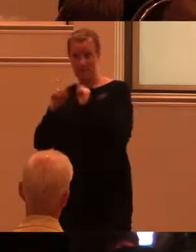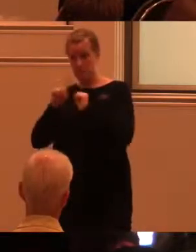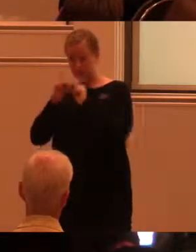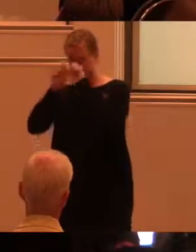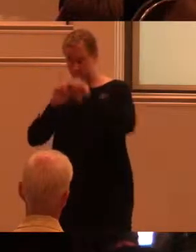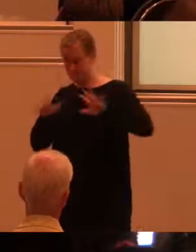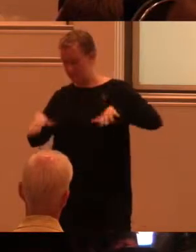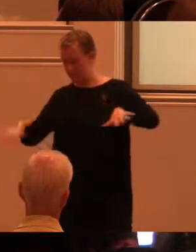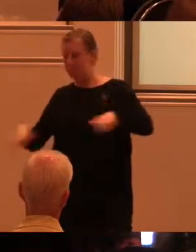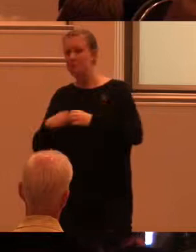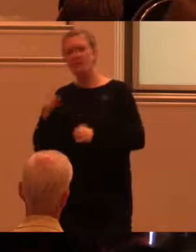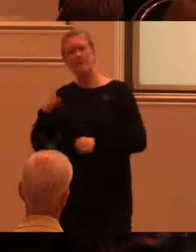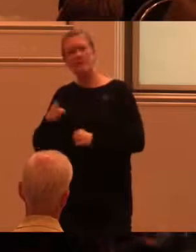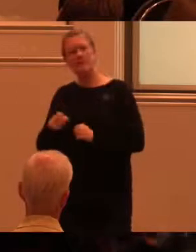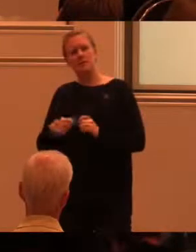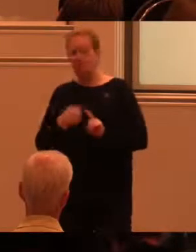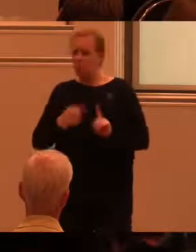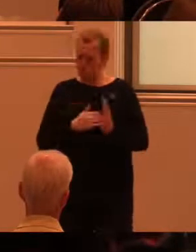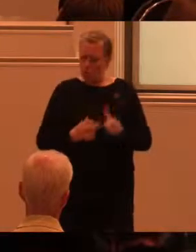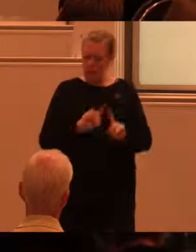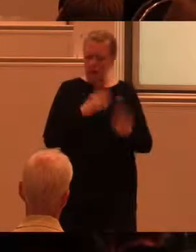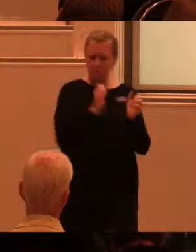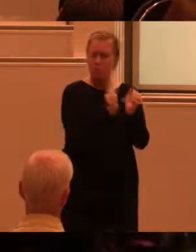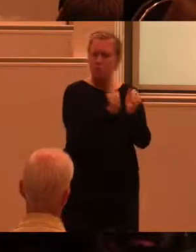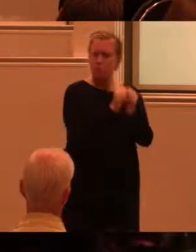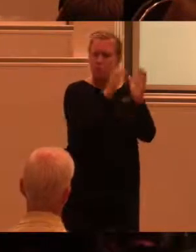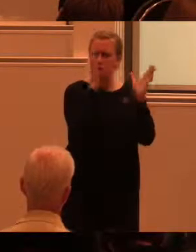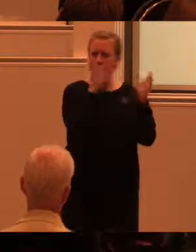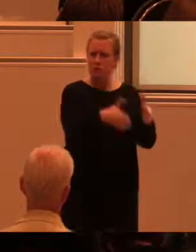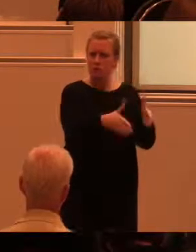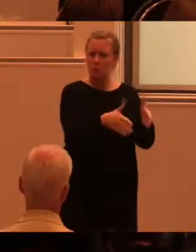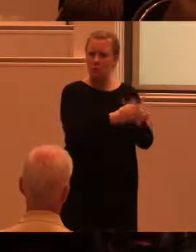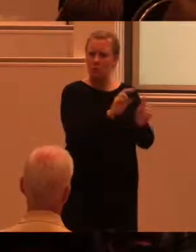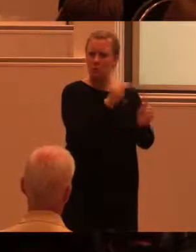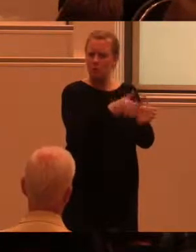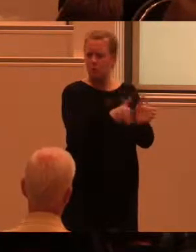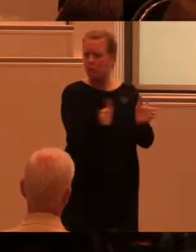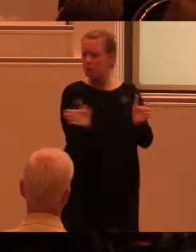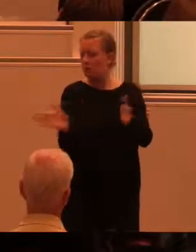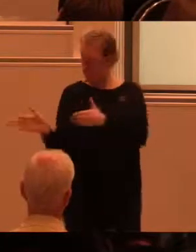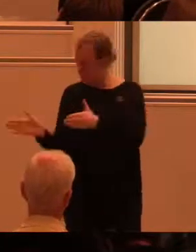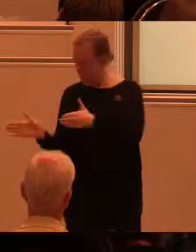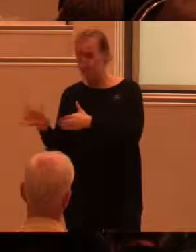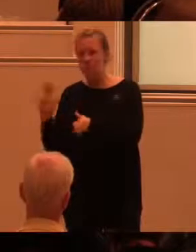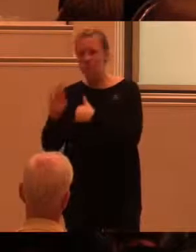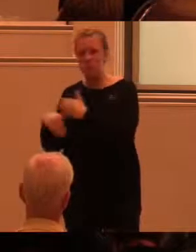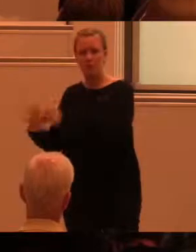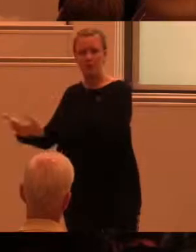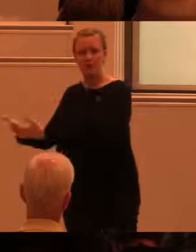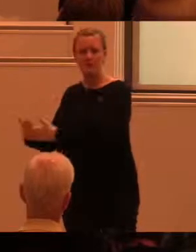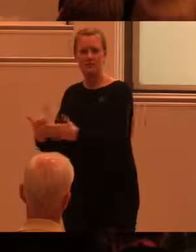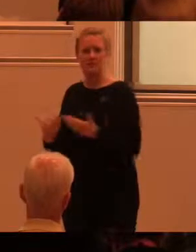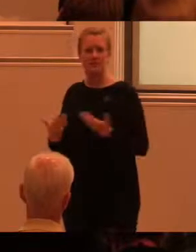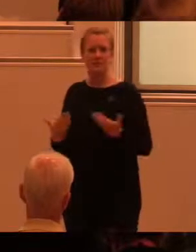med ett ganska stort produktfokus så har det blivit tydligare och tydligare också med ett processfokus för